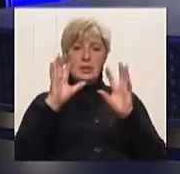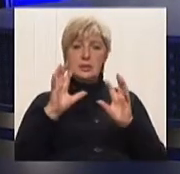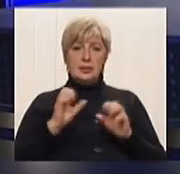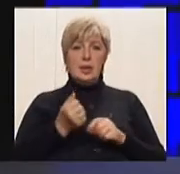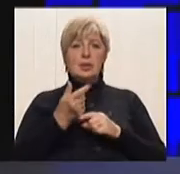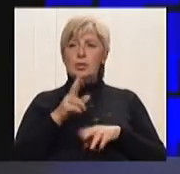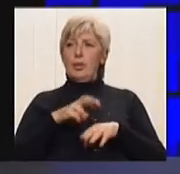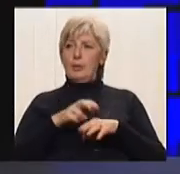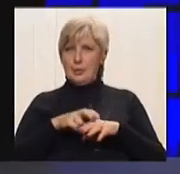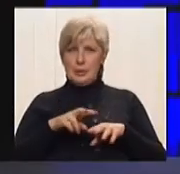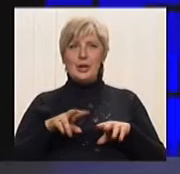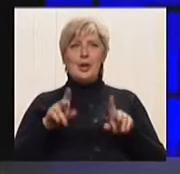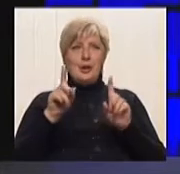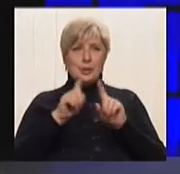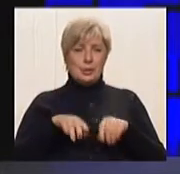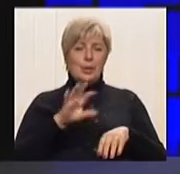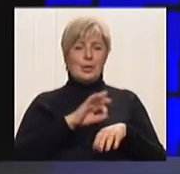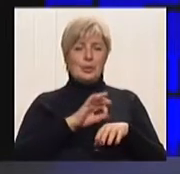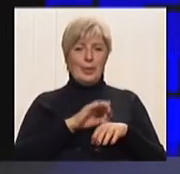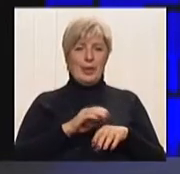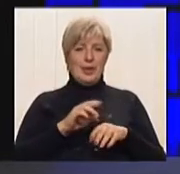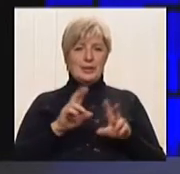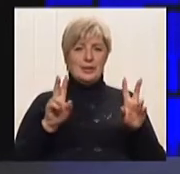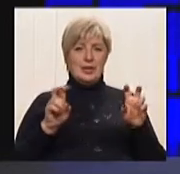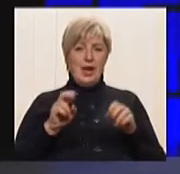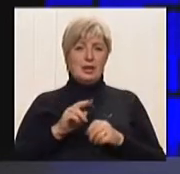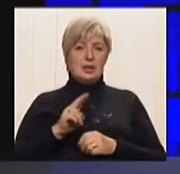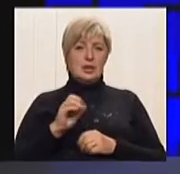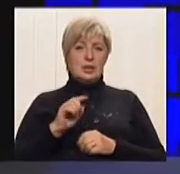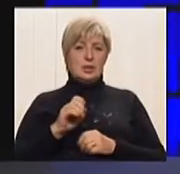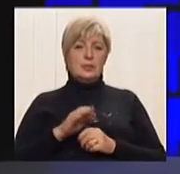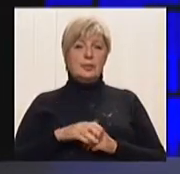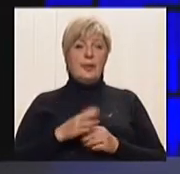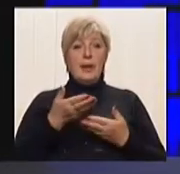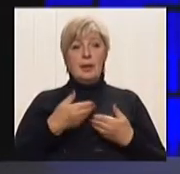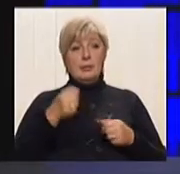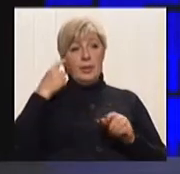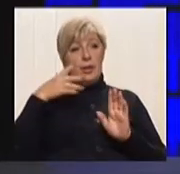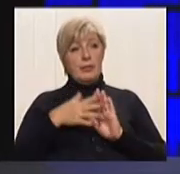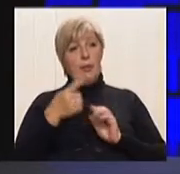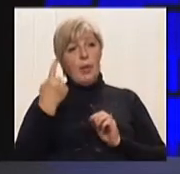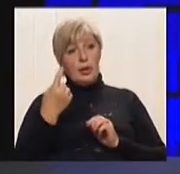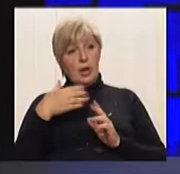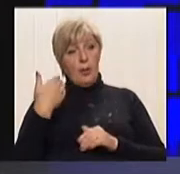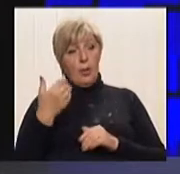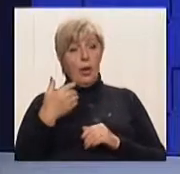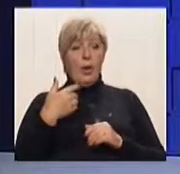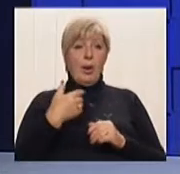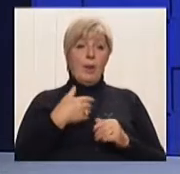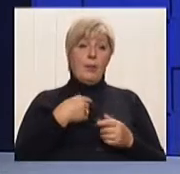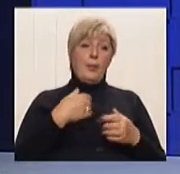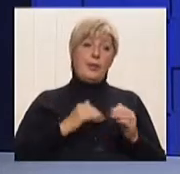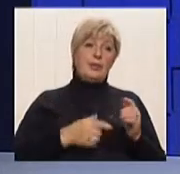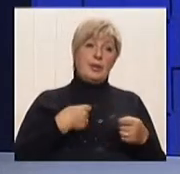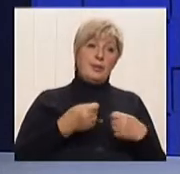діагнозів. Тому, в конечному ітогі, ми розуміємо по одному, предприніматель по-другому, потребитель по